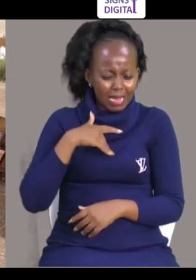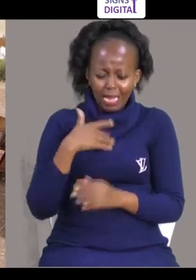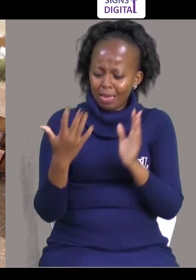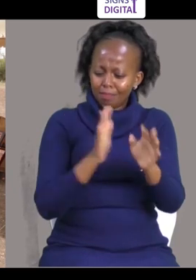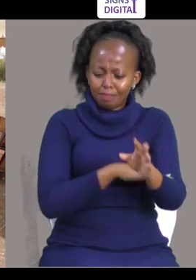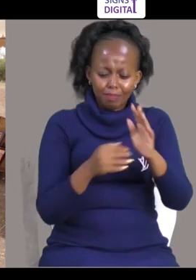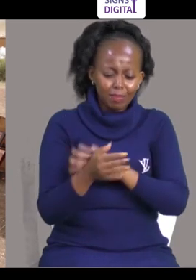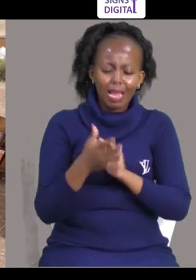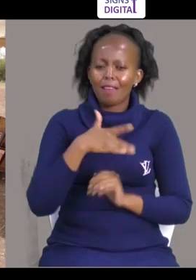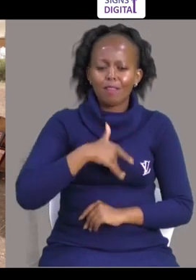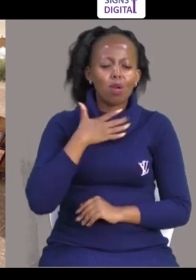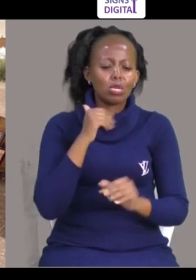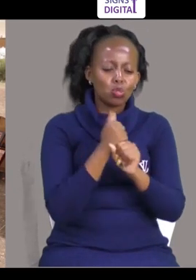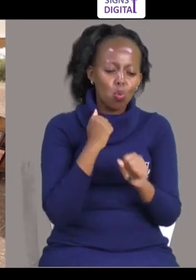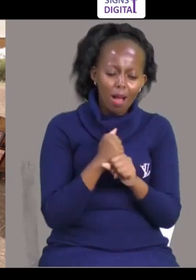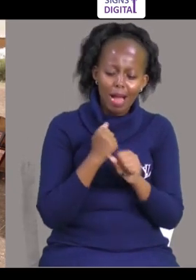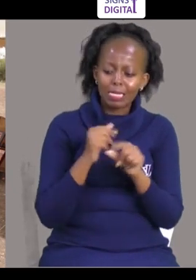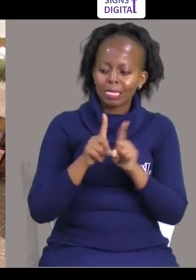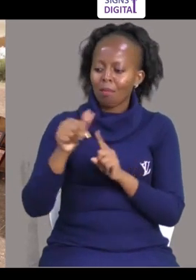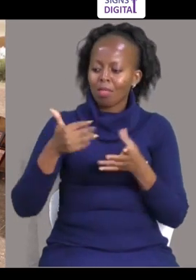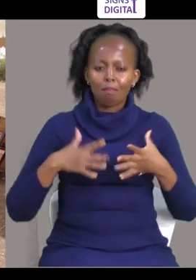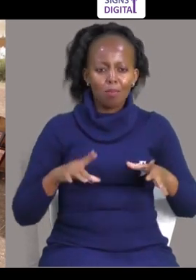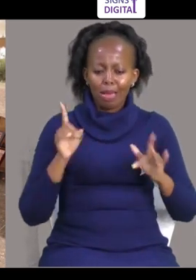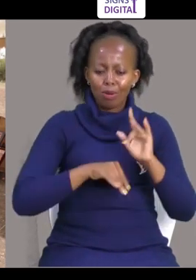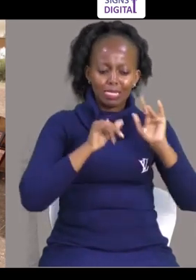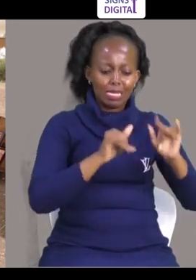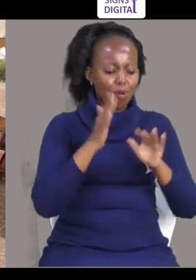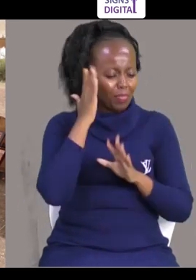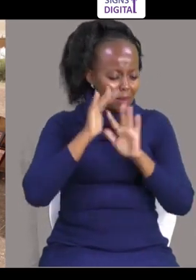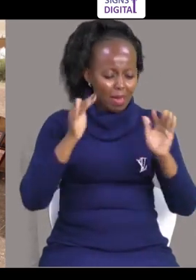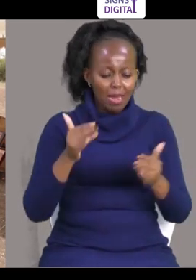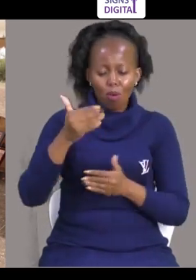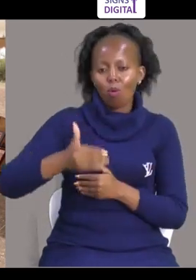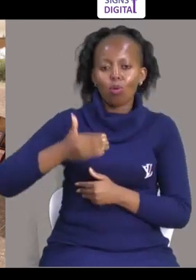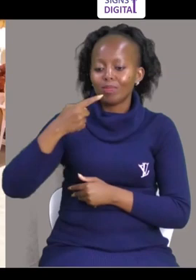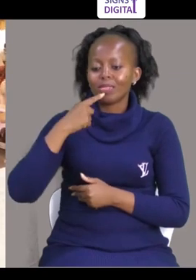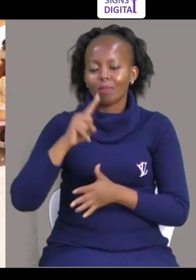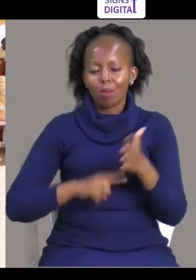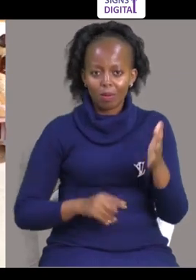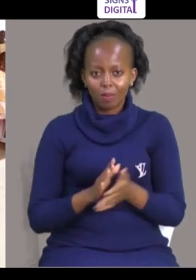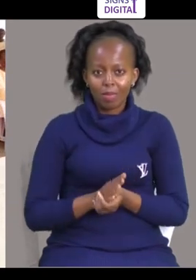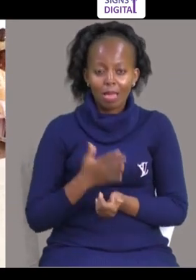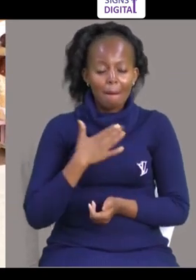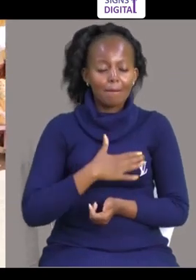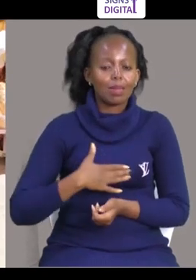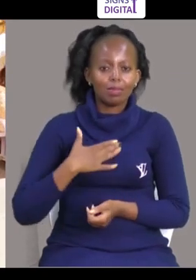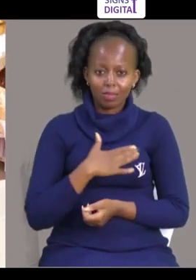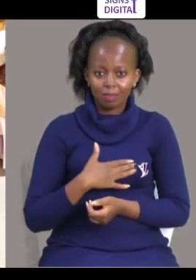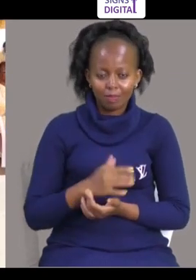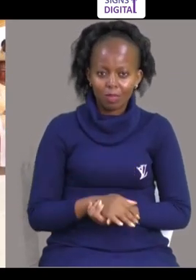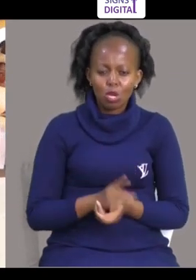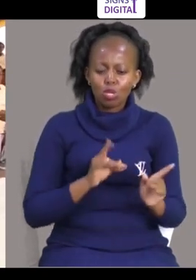Sababu nijisikia nina gufu kwa mikono Nataka kupanya kazi kama watu wale wendine Mama mwabia hivi